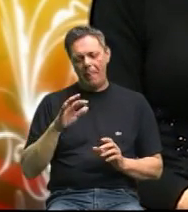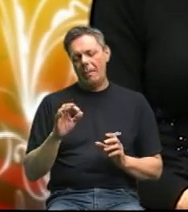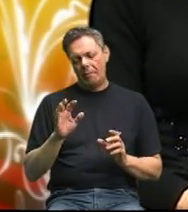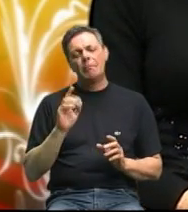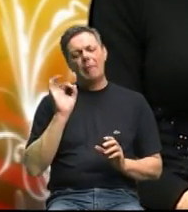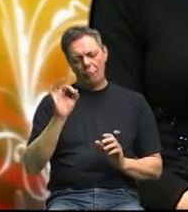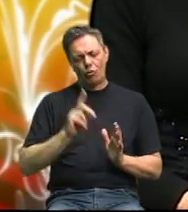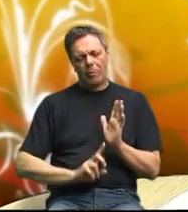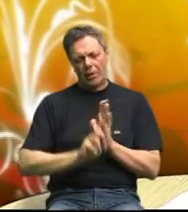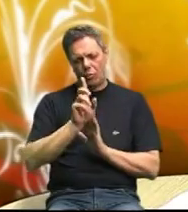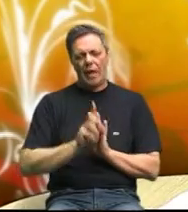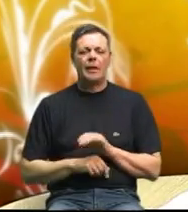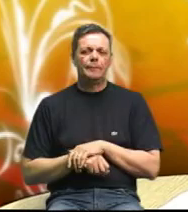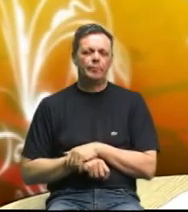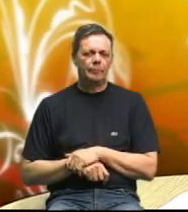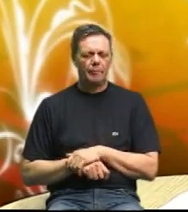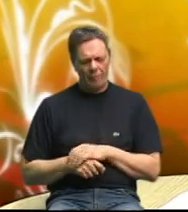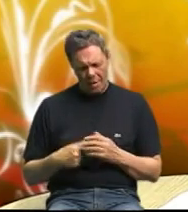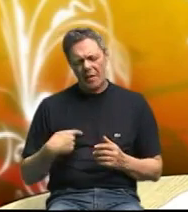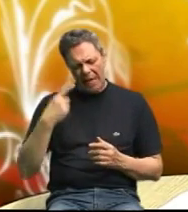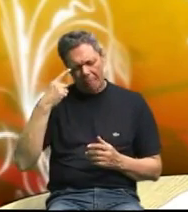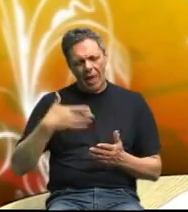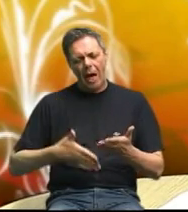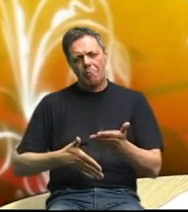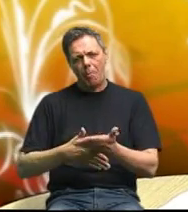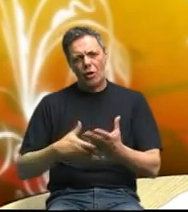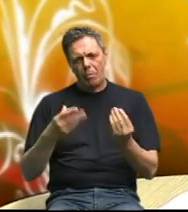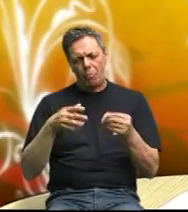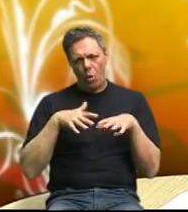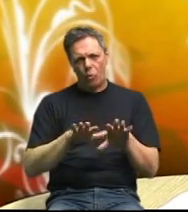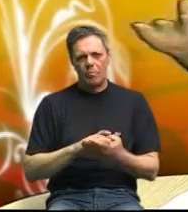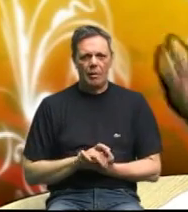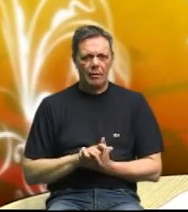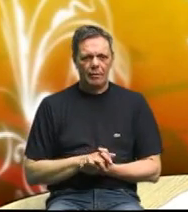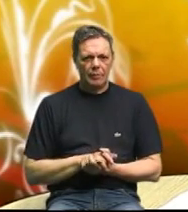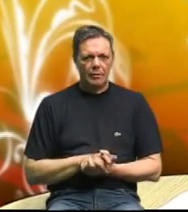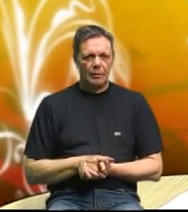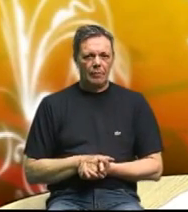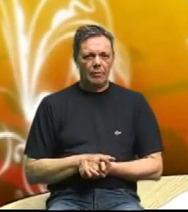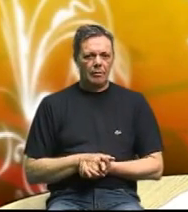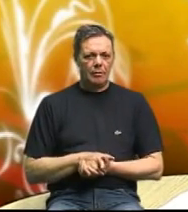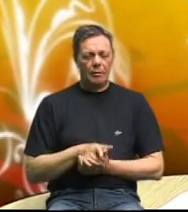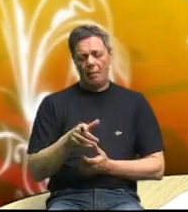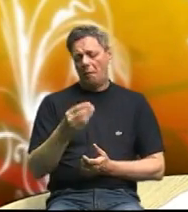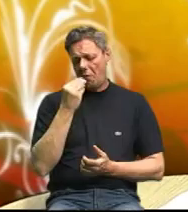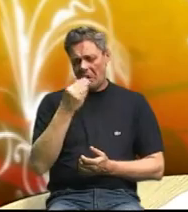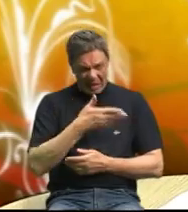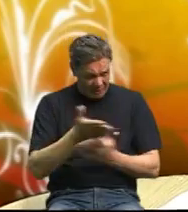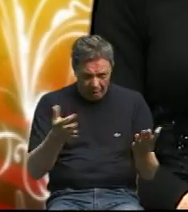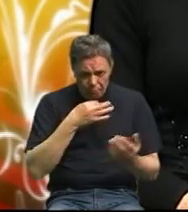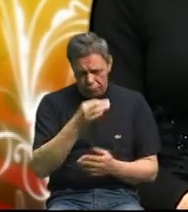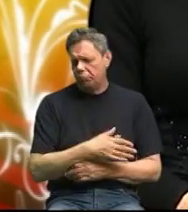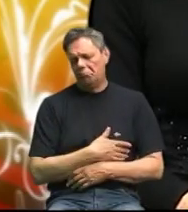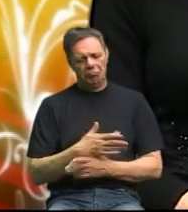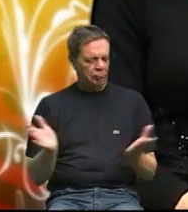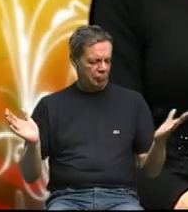dobrim rezultatima da pomagam puno ljudima vi krasno izgledate šta vi jedete sve jel da u malim količinama koliko vam treba? da